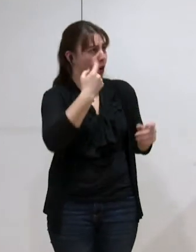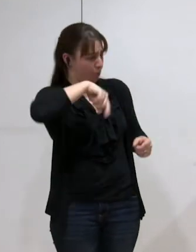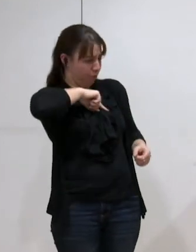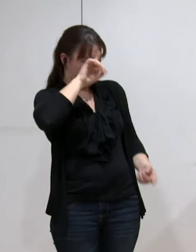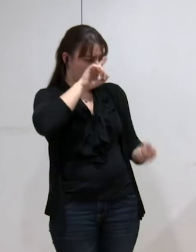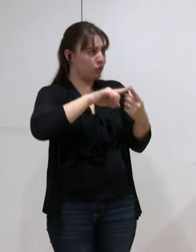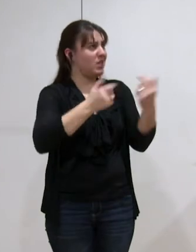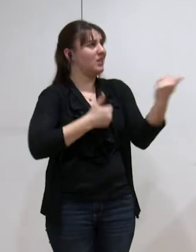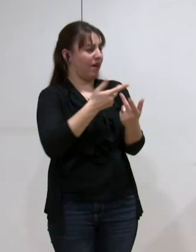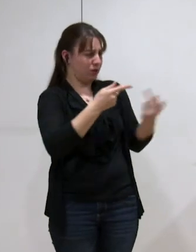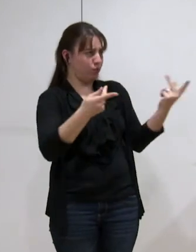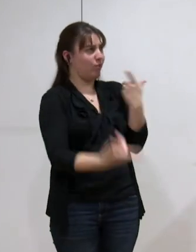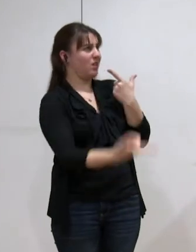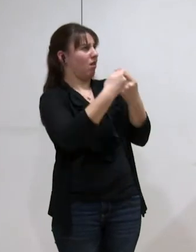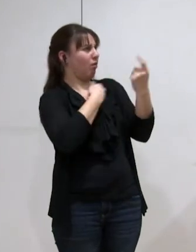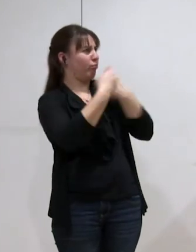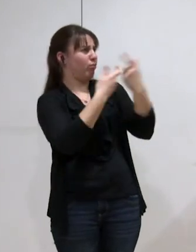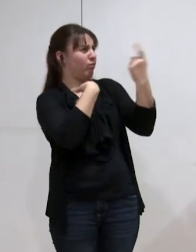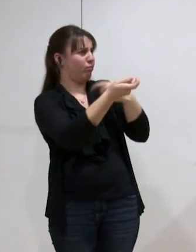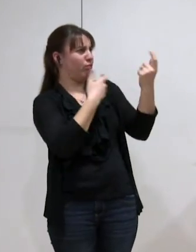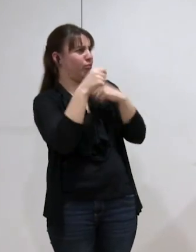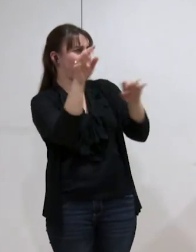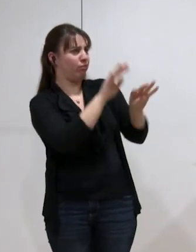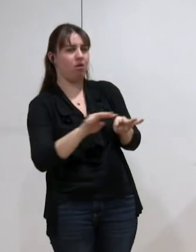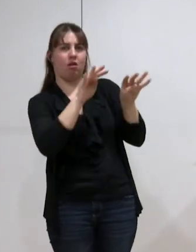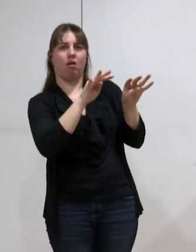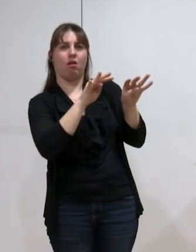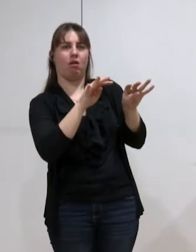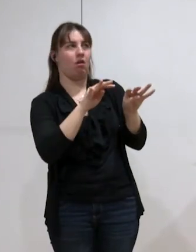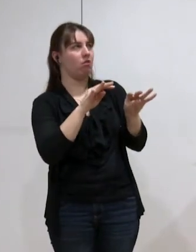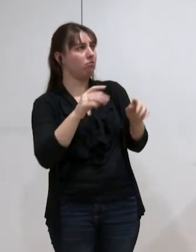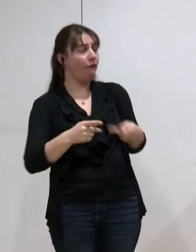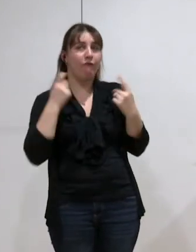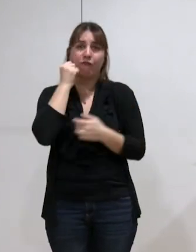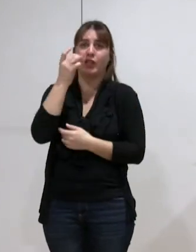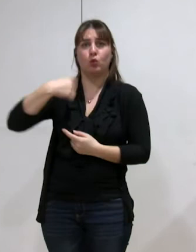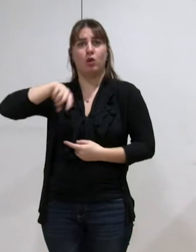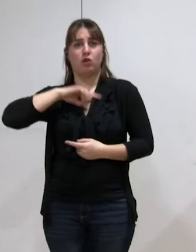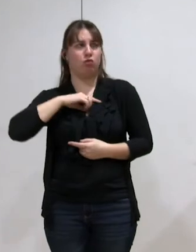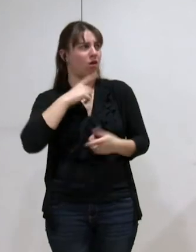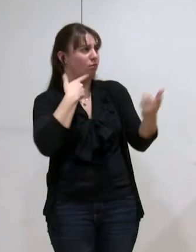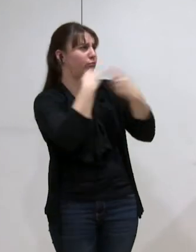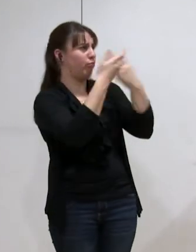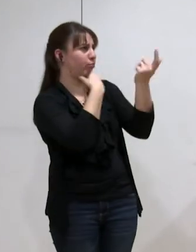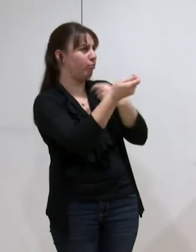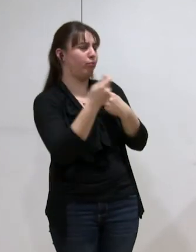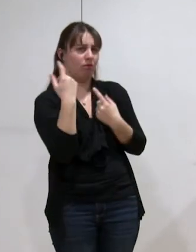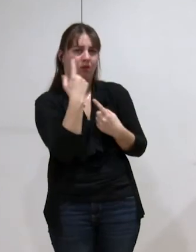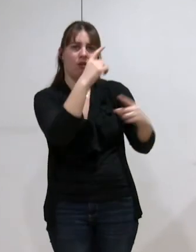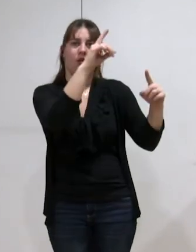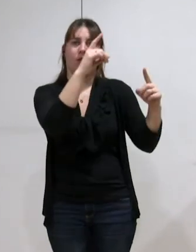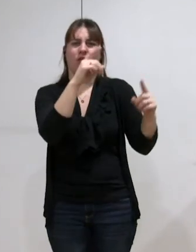le service public, qui ne servent pas leurs intérêts de vie quotidienne légitimes et bien